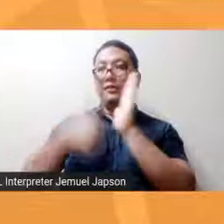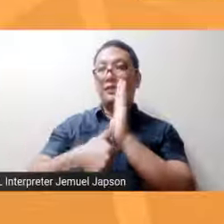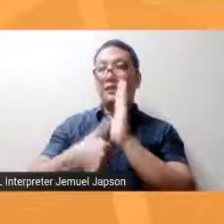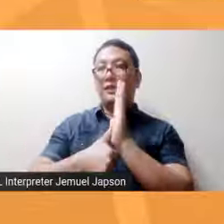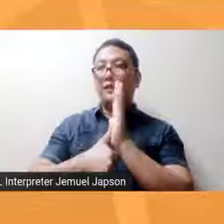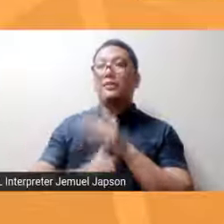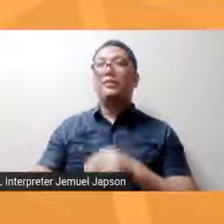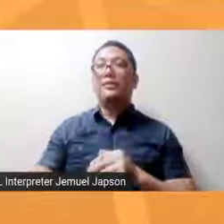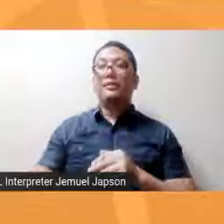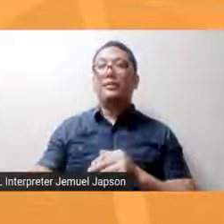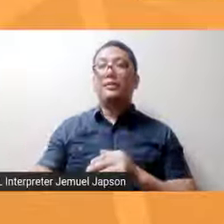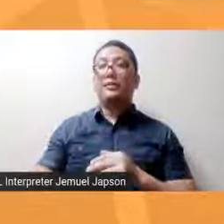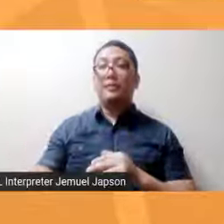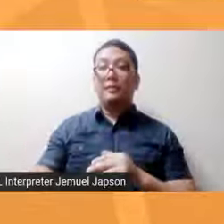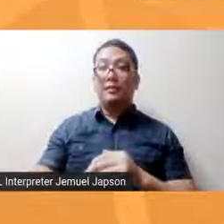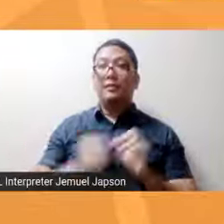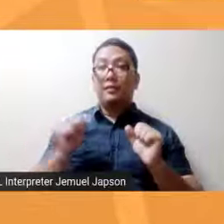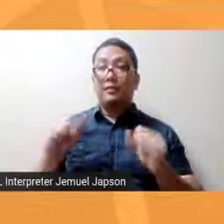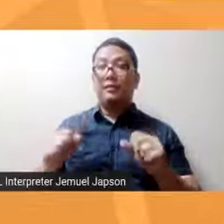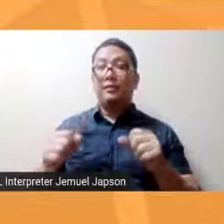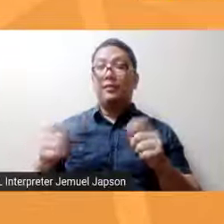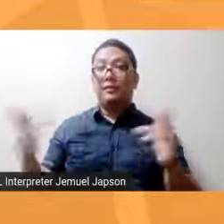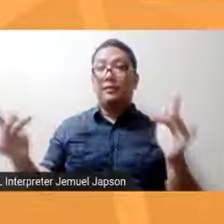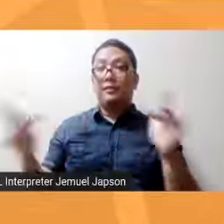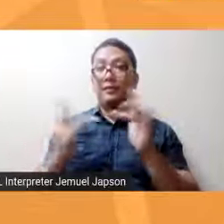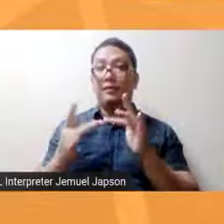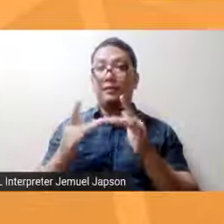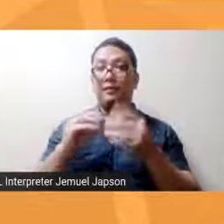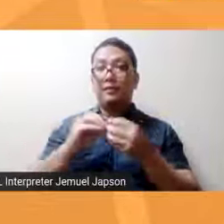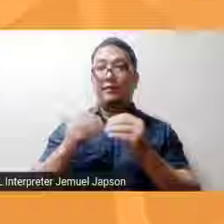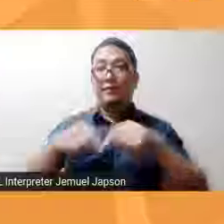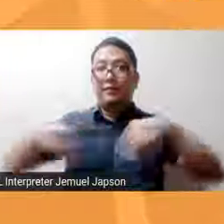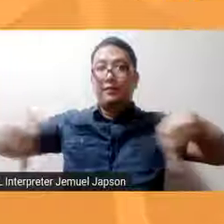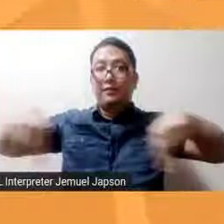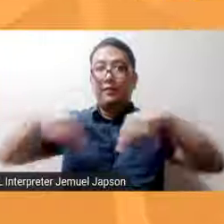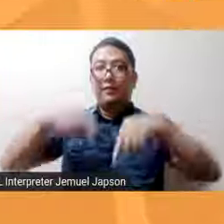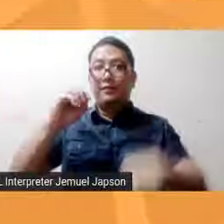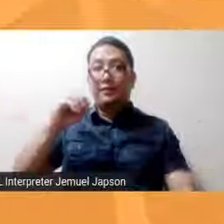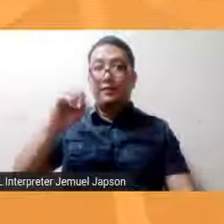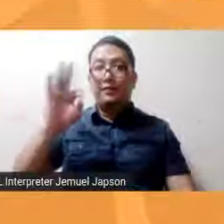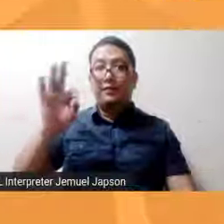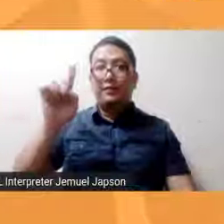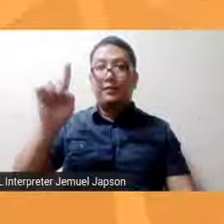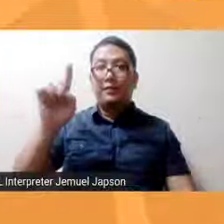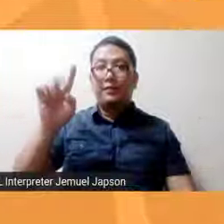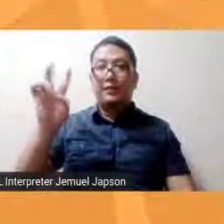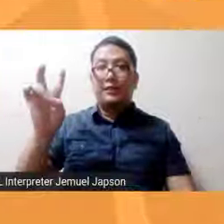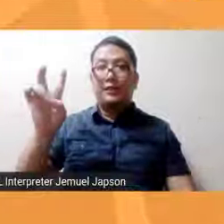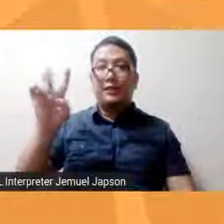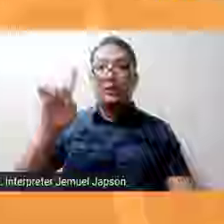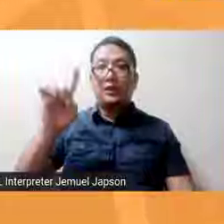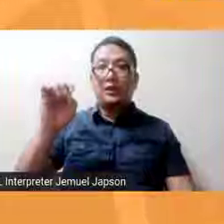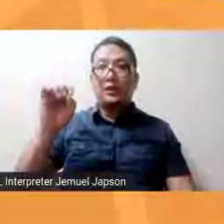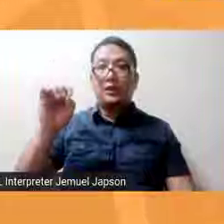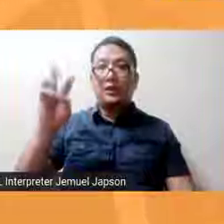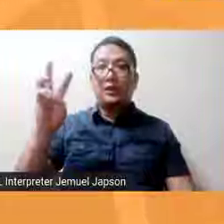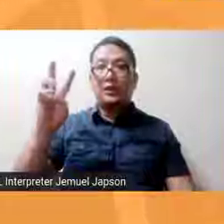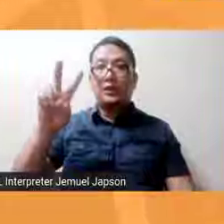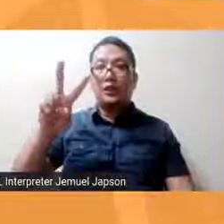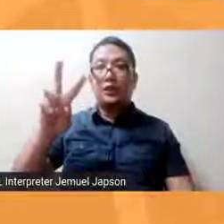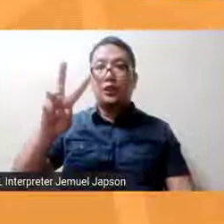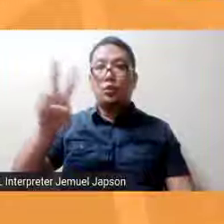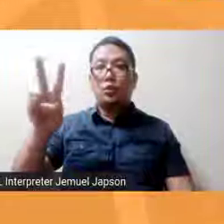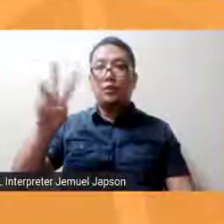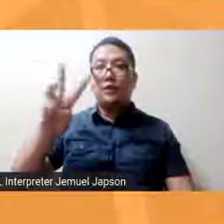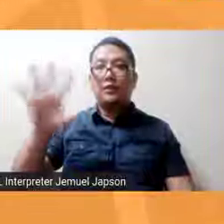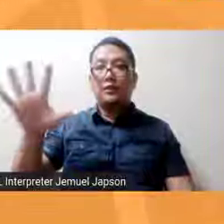dito ay maaari nyo kaming makontakt sa numerong ito, Sir 9171066265 at maaari nyo